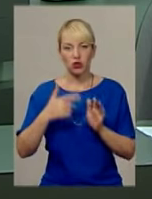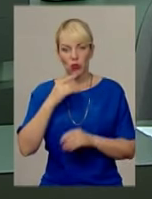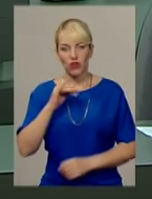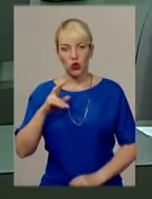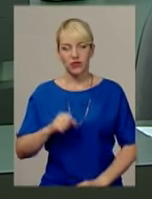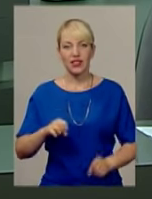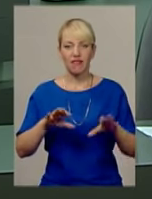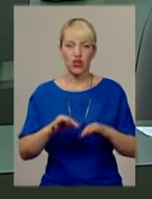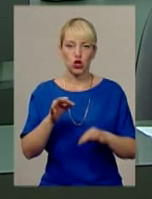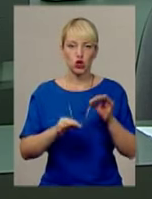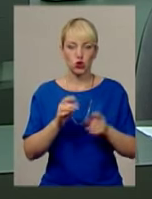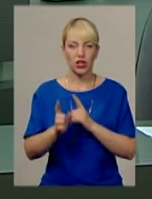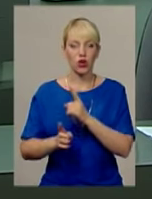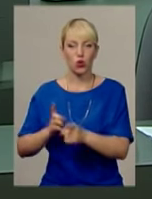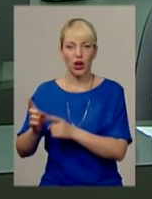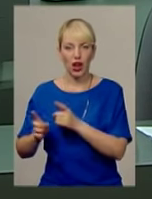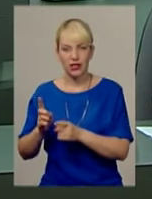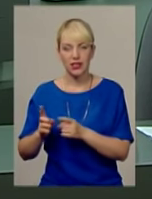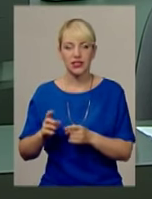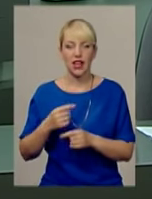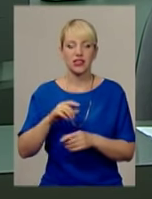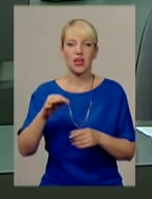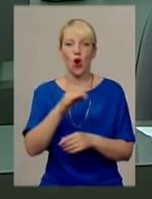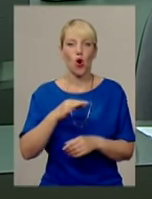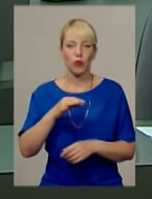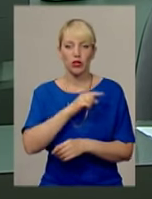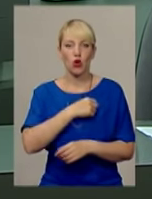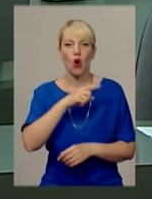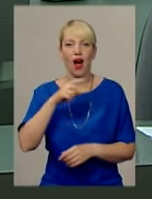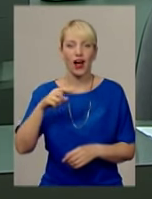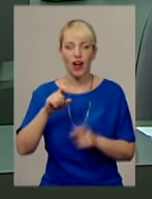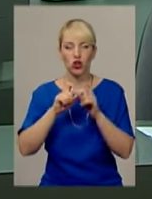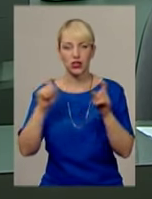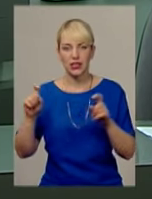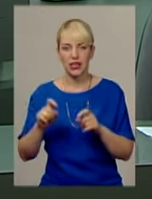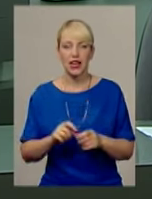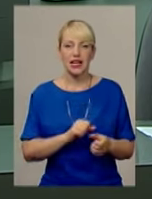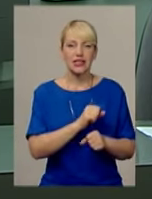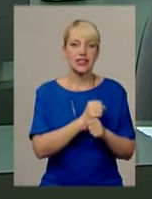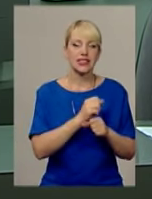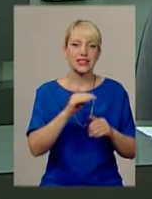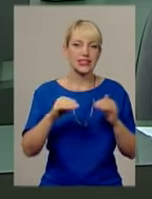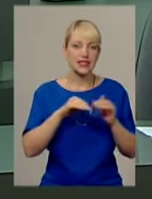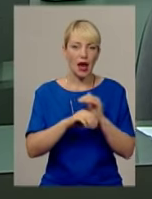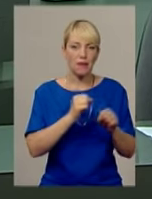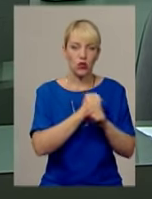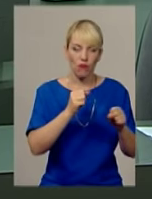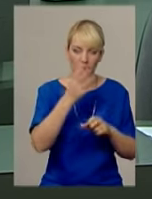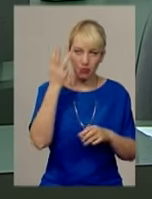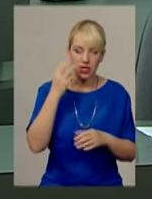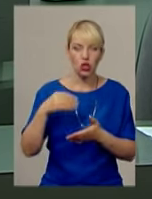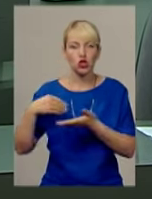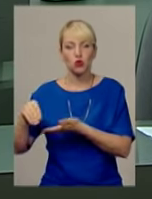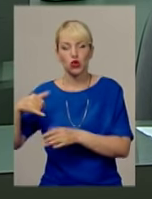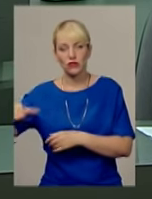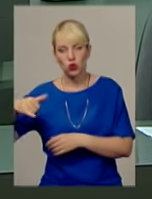Вирок суддів, реорганізація обласного кардіологічного диспансеру, замінування в Хмельницькому, спожив чи кошик українців.